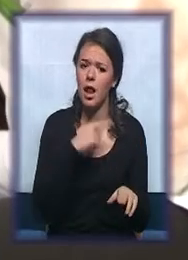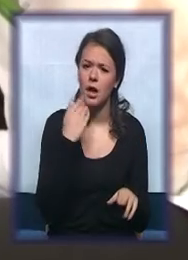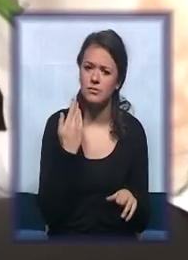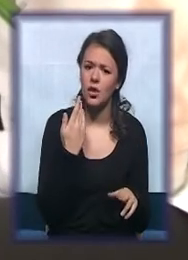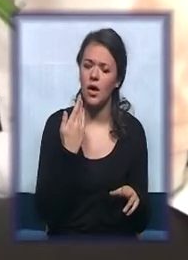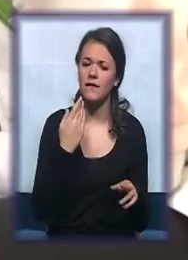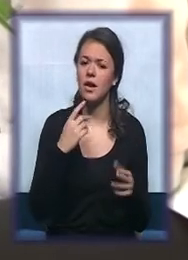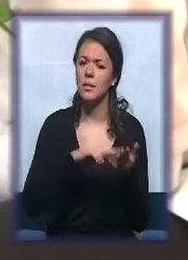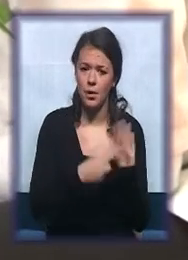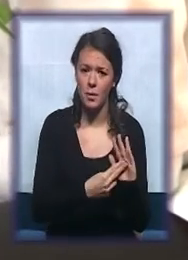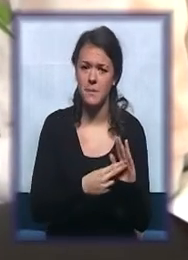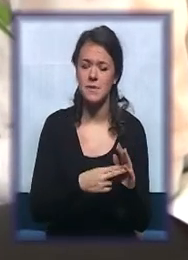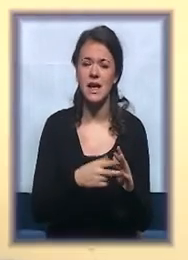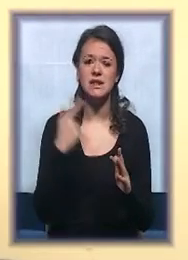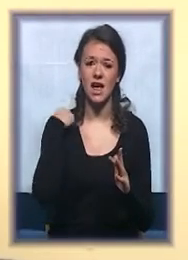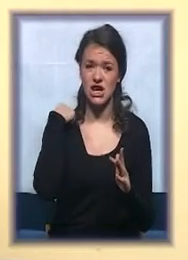probleme sa kičmom,